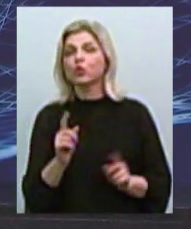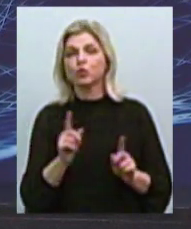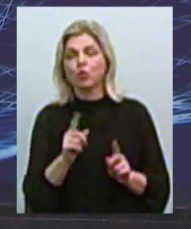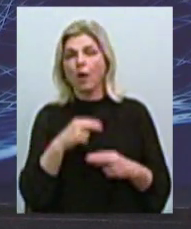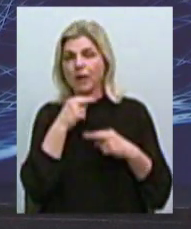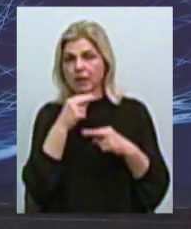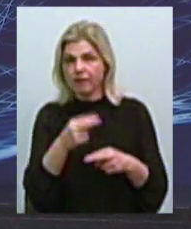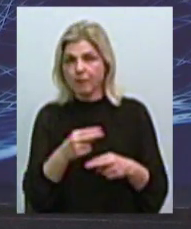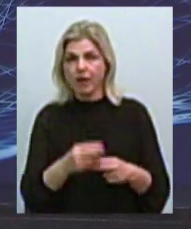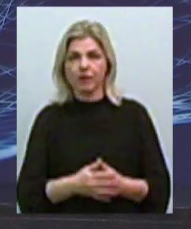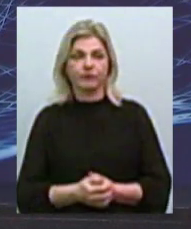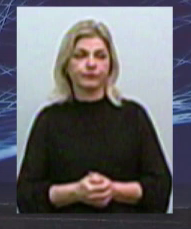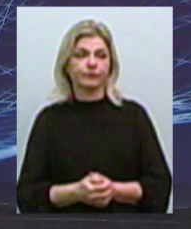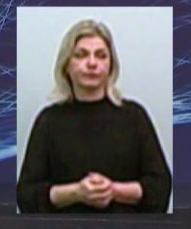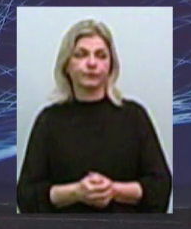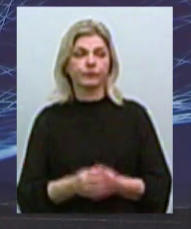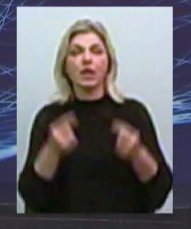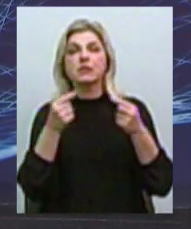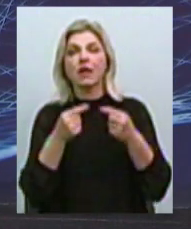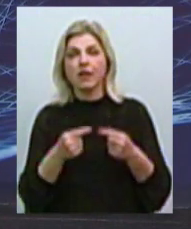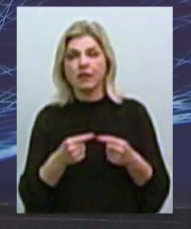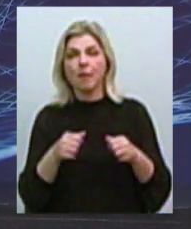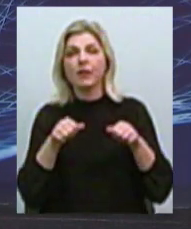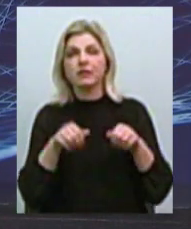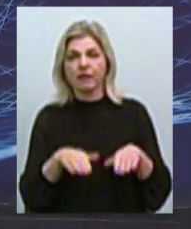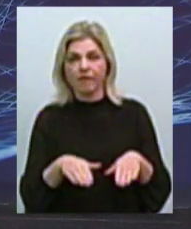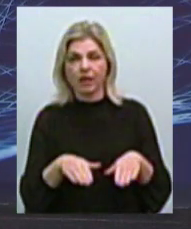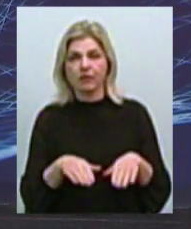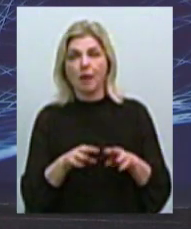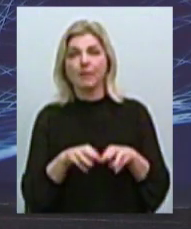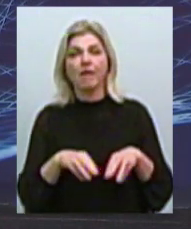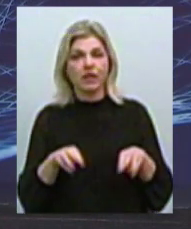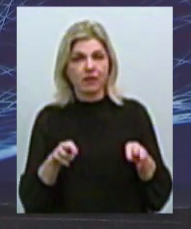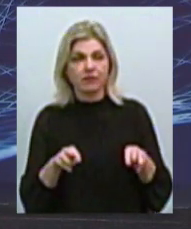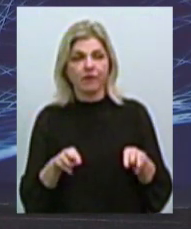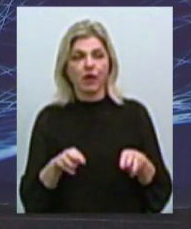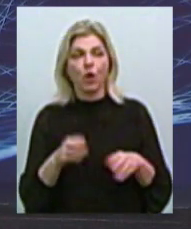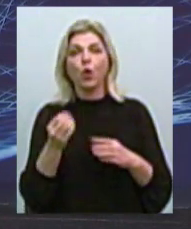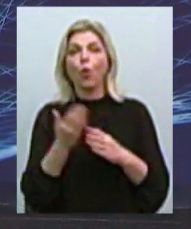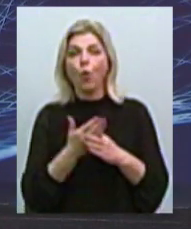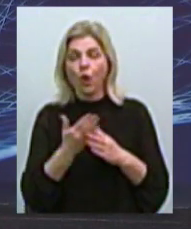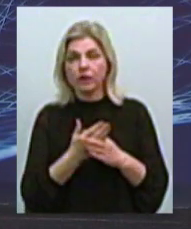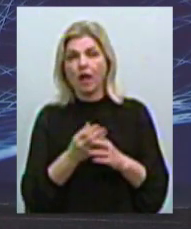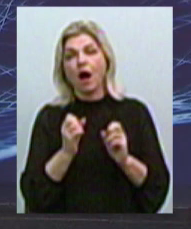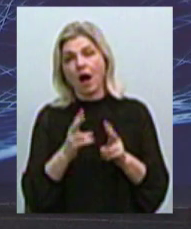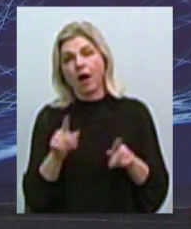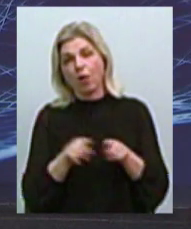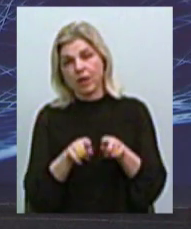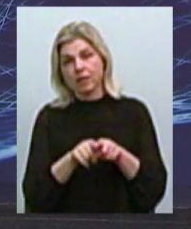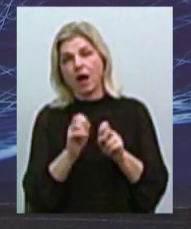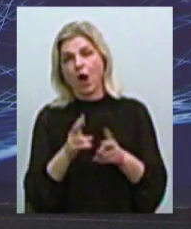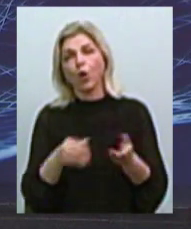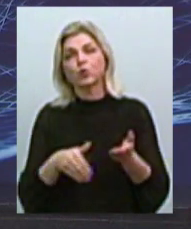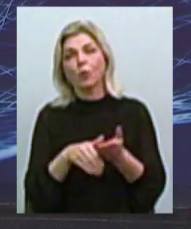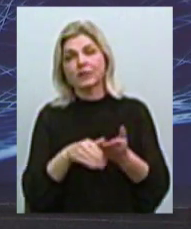обращити увагу? Що согласно постановліням правительства, льготы, як і субсидії, це тепер вже